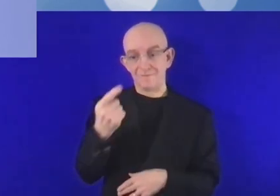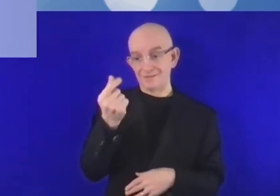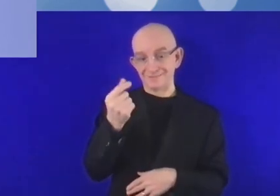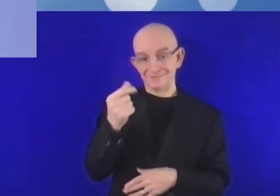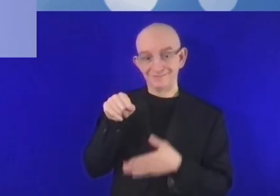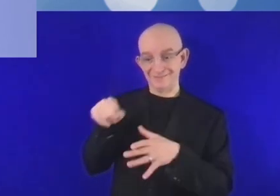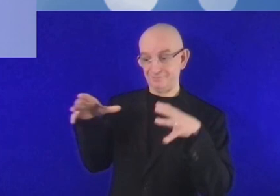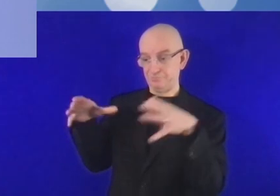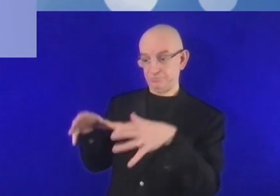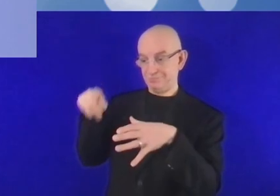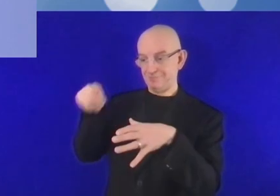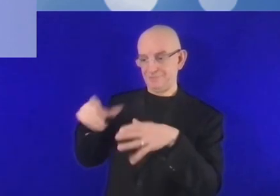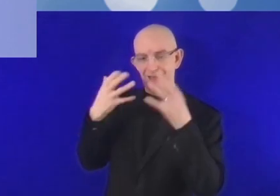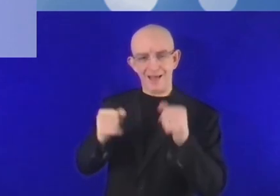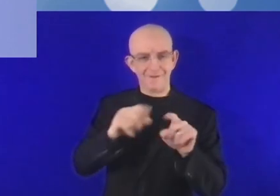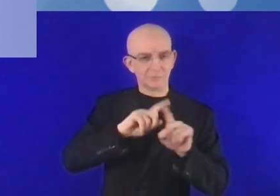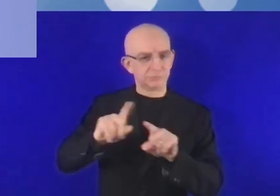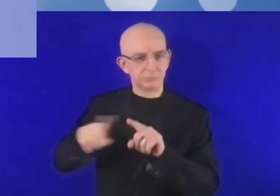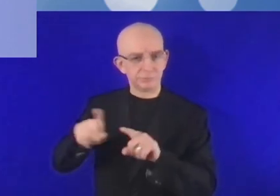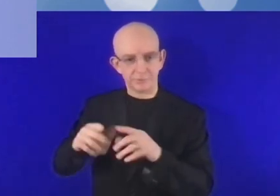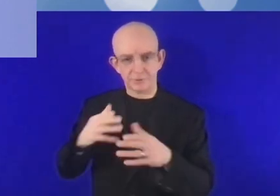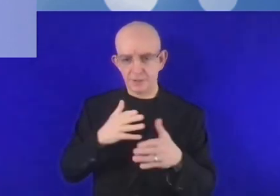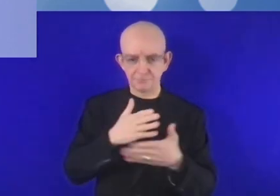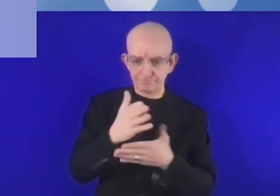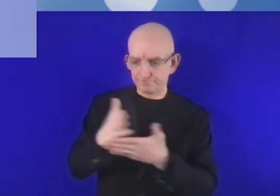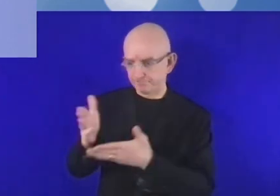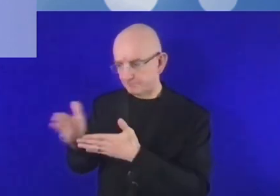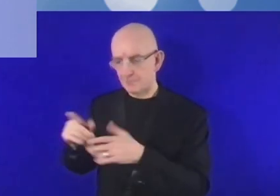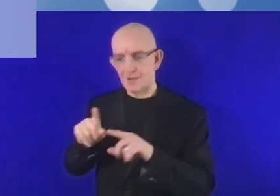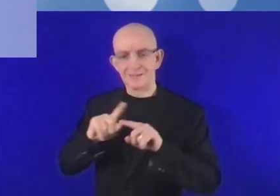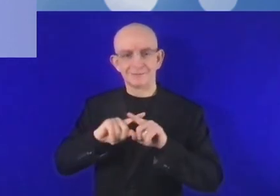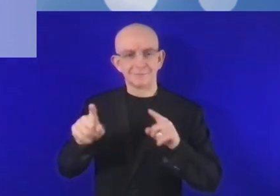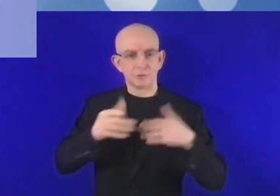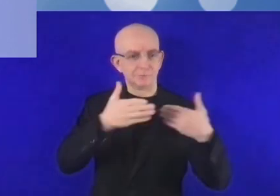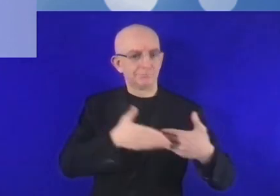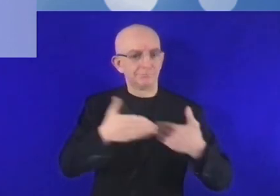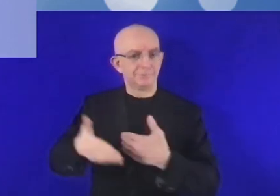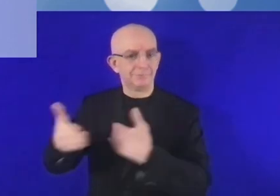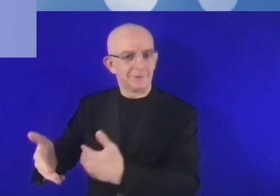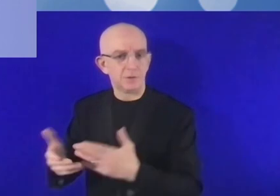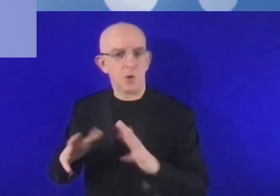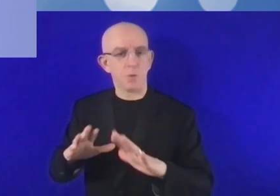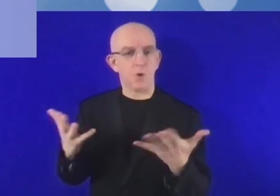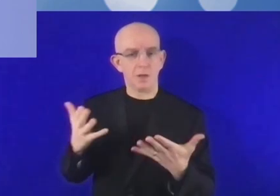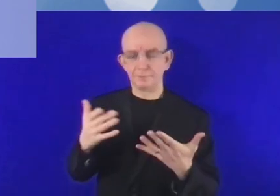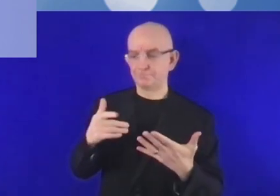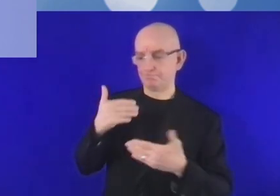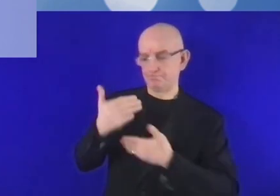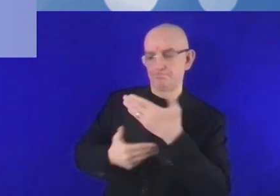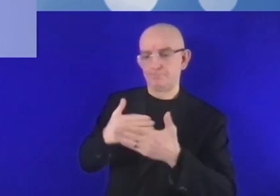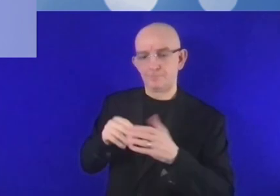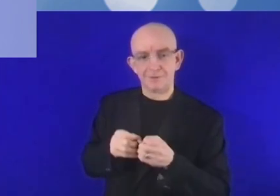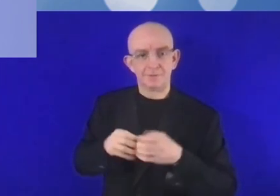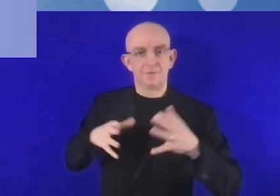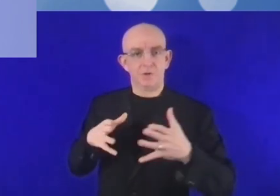par la remarque suivante, si vous me le permettez. Nous avons besoin de divers types de financement, selon les étapes